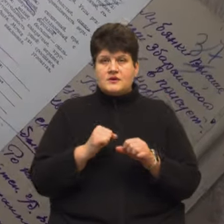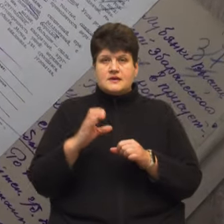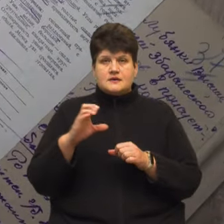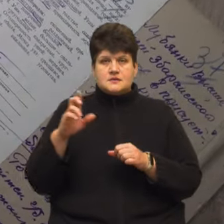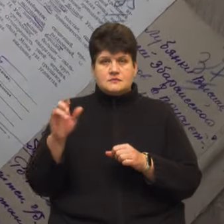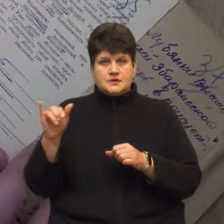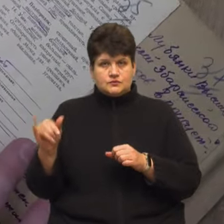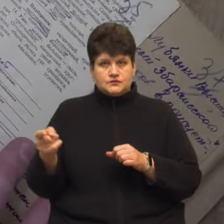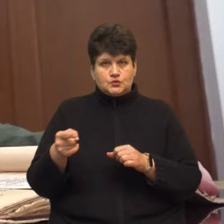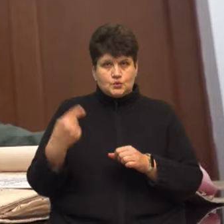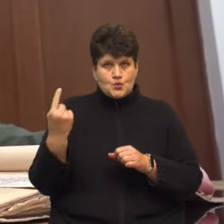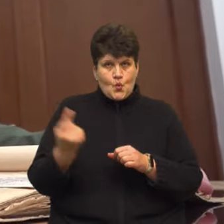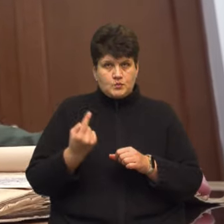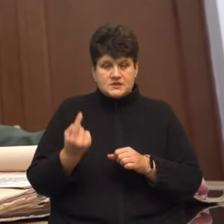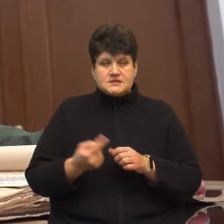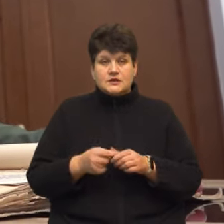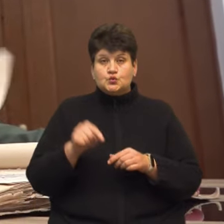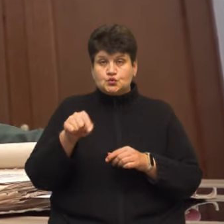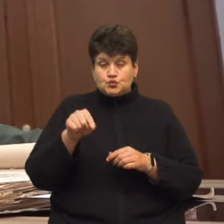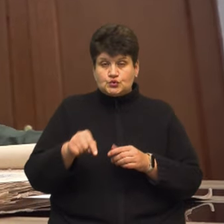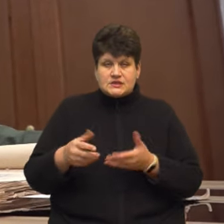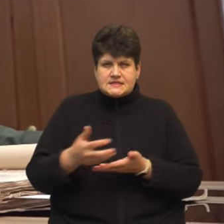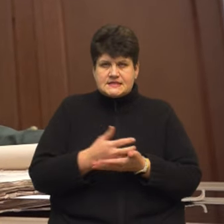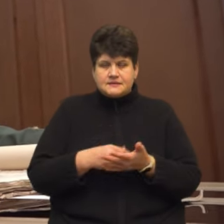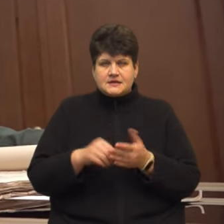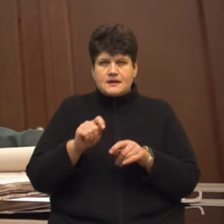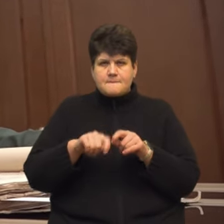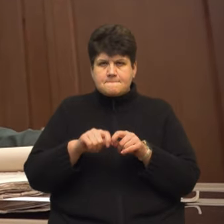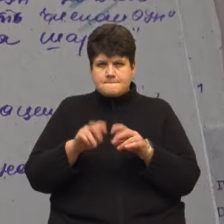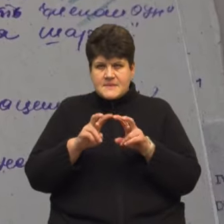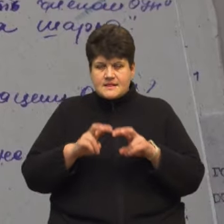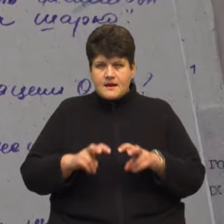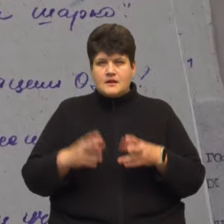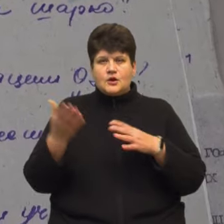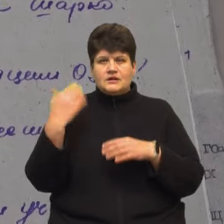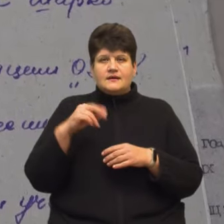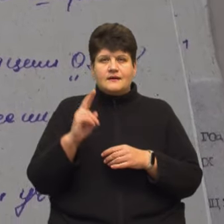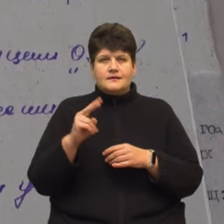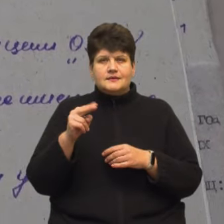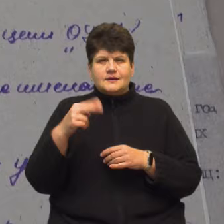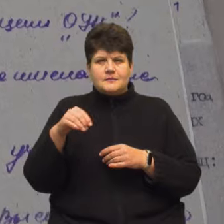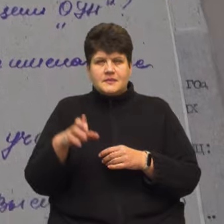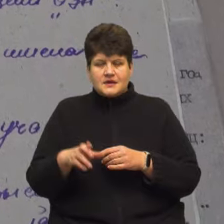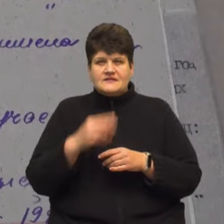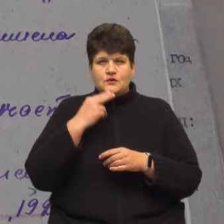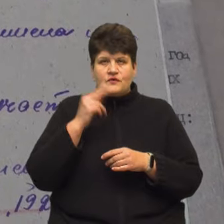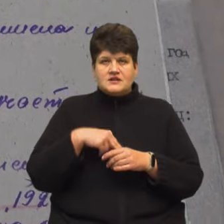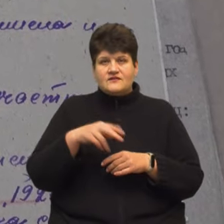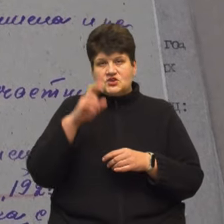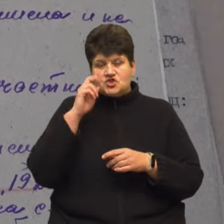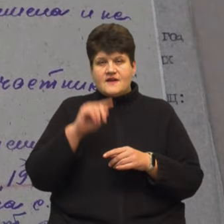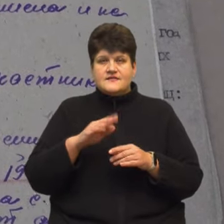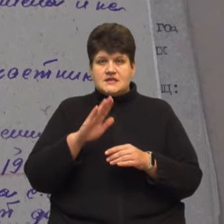в Тернопільській області. Тут зібрані слідчі матеріали колишнього НКДБ щодо звинувачення у державній зраді шести